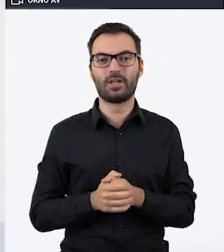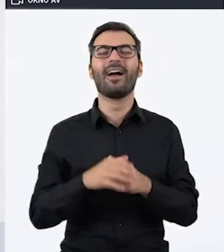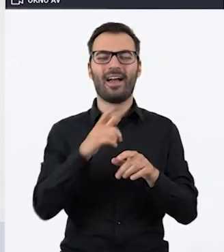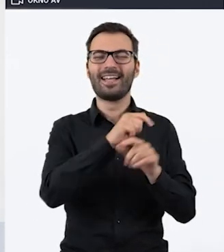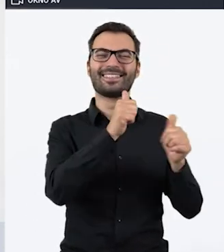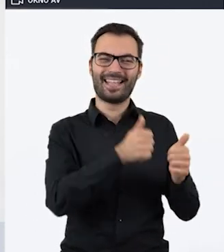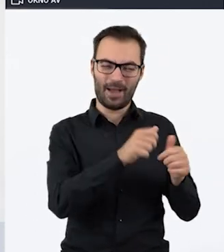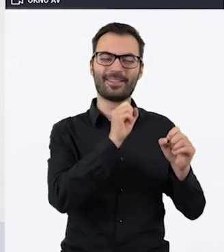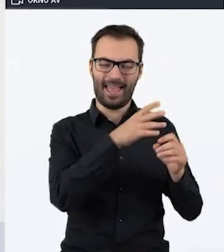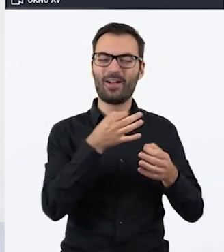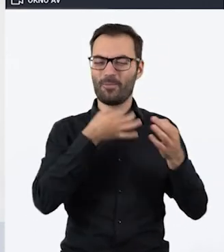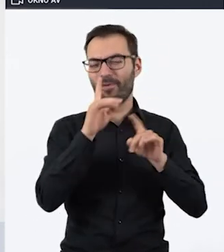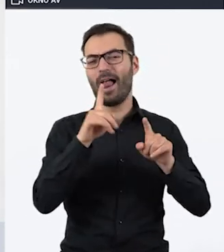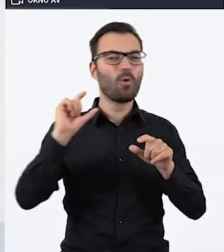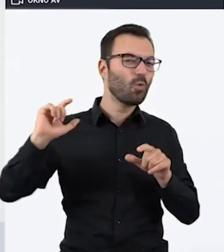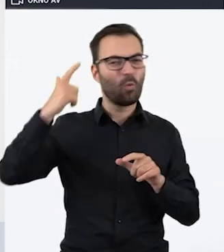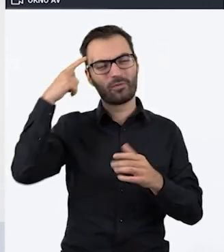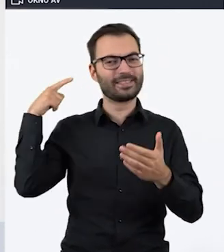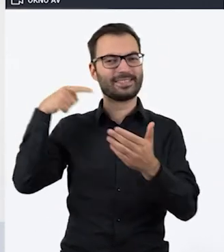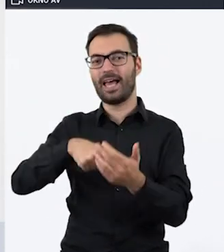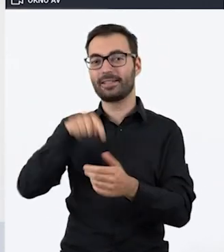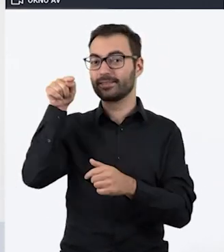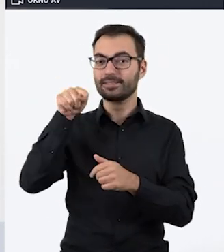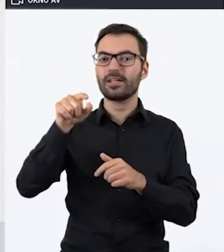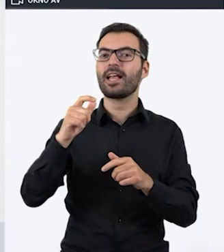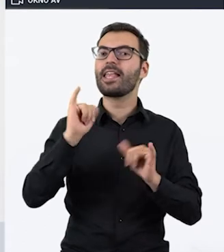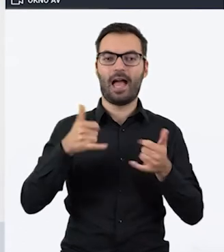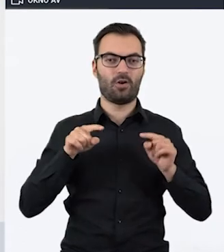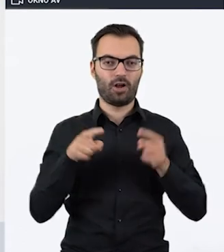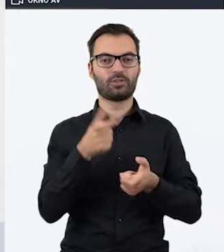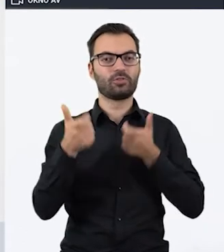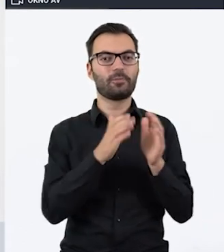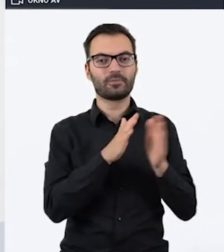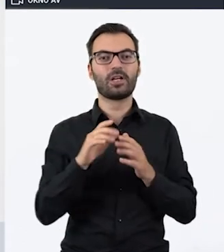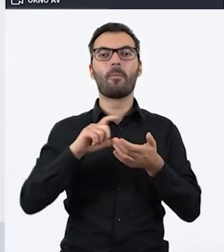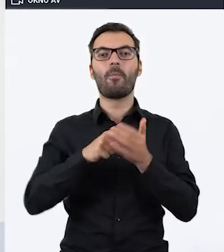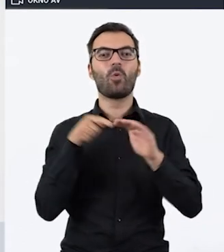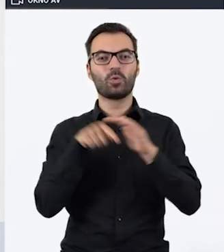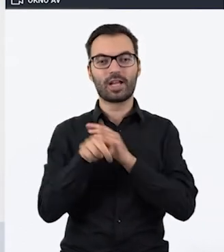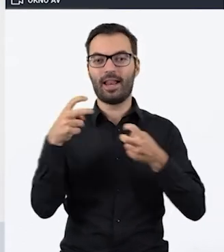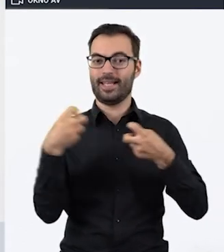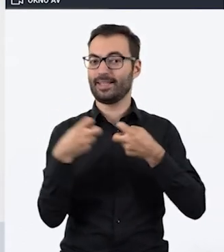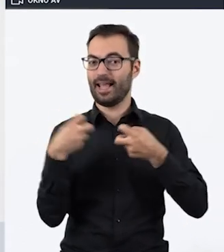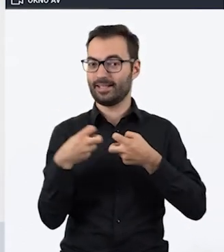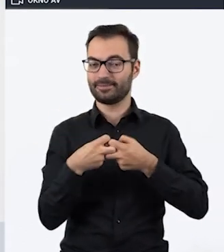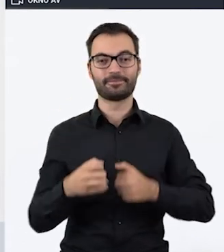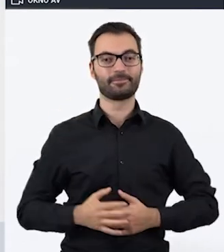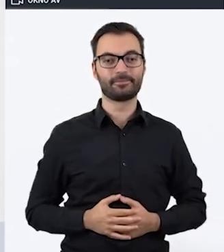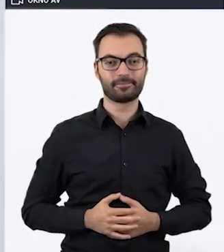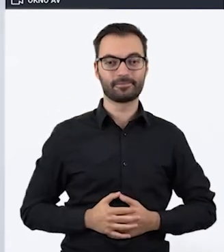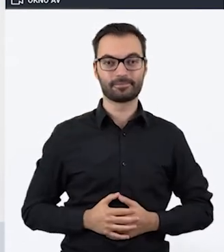wspomnimy też o tych stacjonarnych, ale takim głównym celem będzie dowiedzieć się, jak zorganizować Escape Room w postaci online.